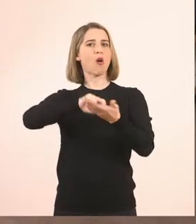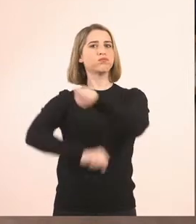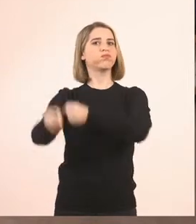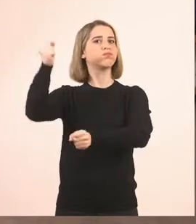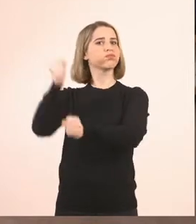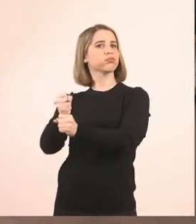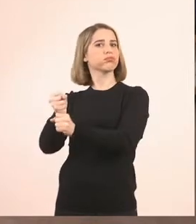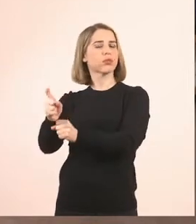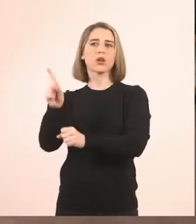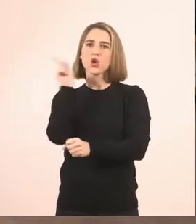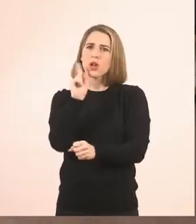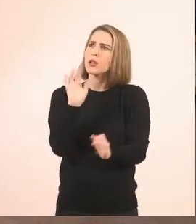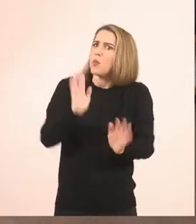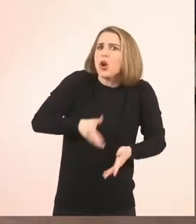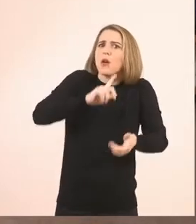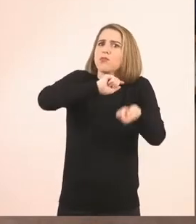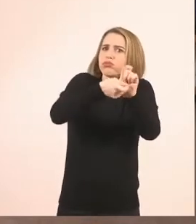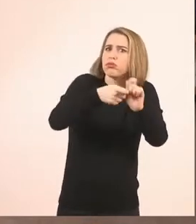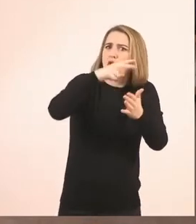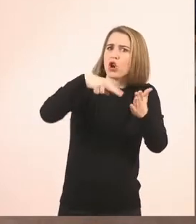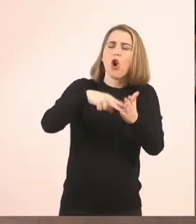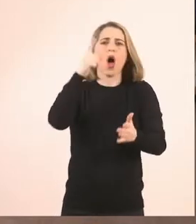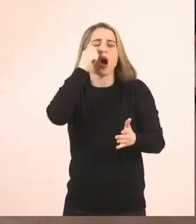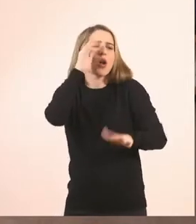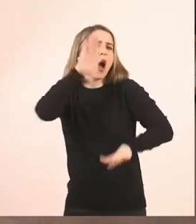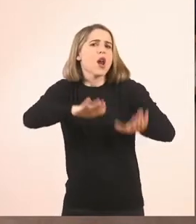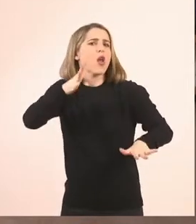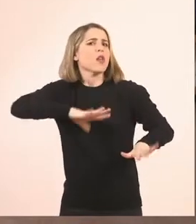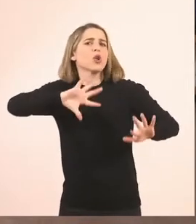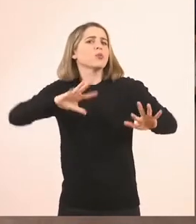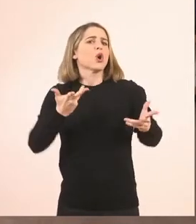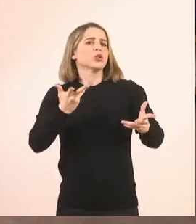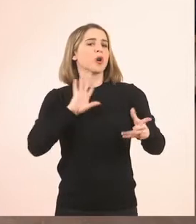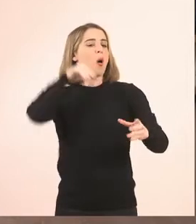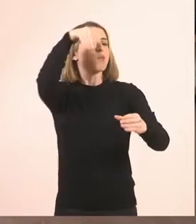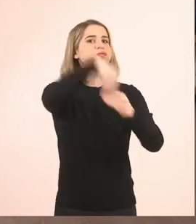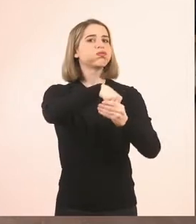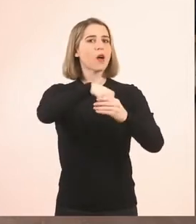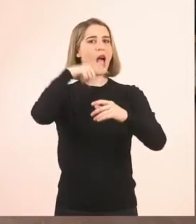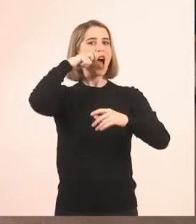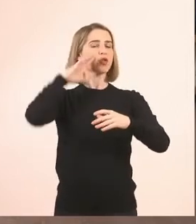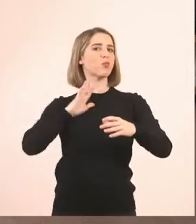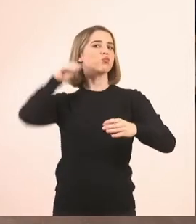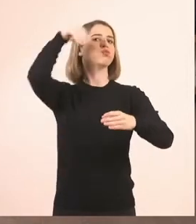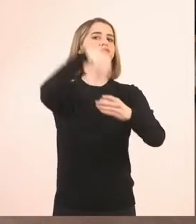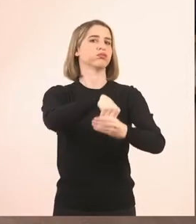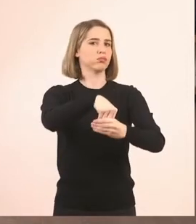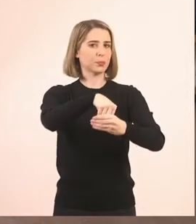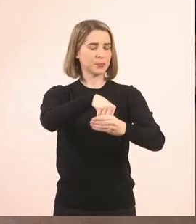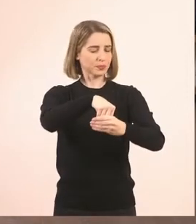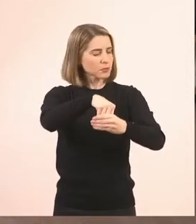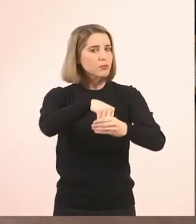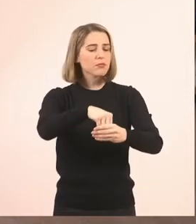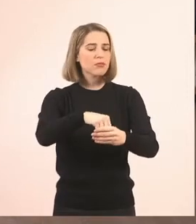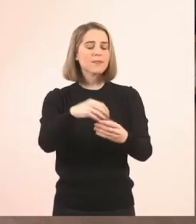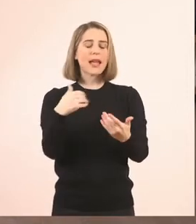όχι το κοριτσάκι, βάλετε το αγοράκι, ό,τι θέλετε. Έτσι, το προσαρμόζουμε ανάλογα με το τι θέλουμε. Πρώτα απ' όλα, θέλουμε να